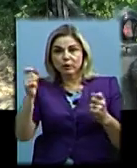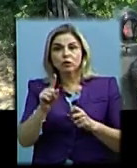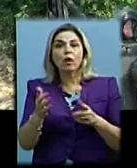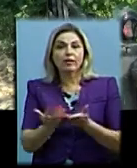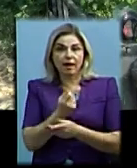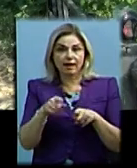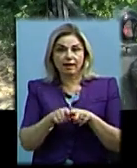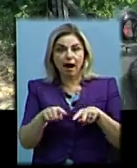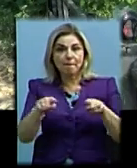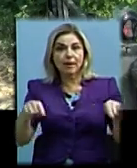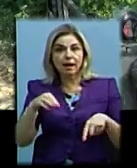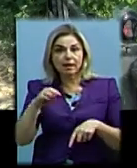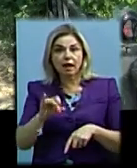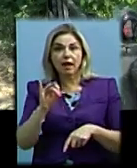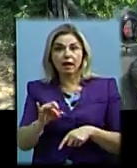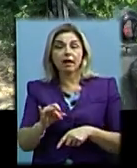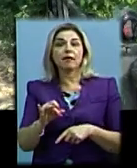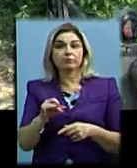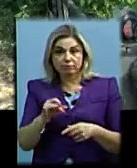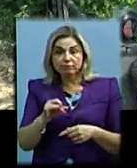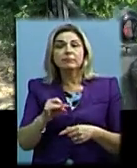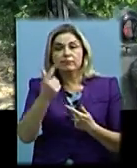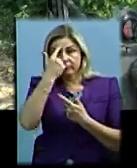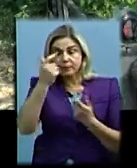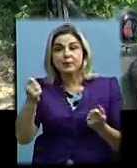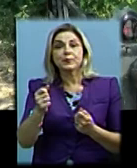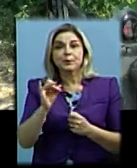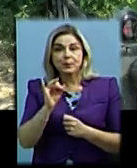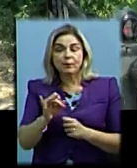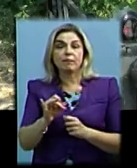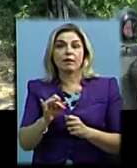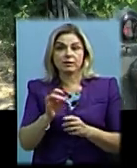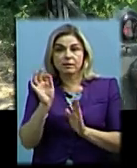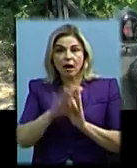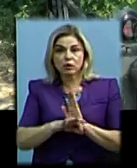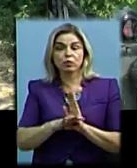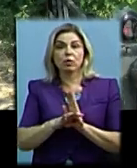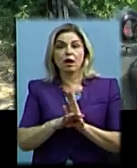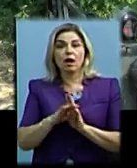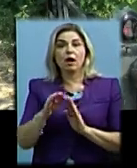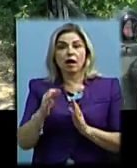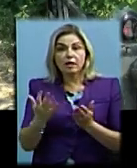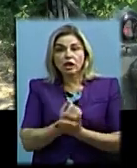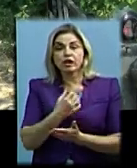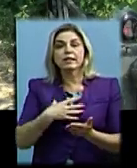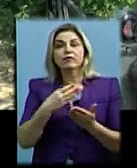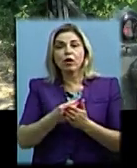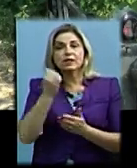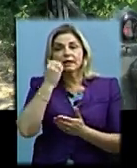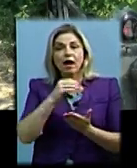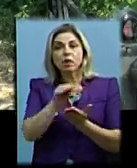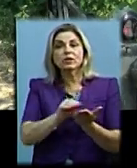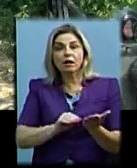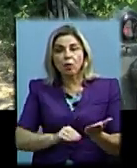активізувалися краєзнавці-любителі. От, наприклад, форум «Скамейка» одразу знайшов свою стару статтю, в якій